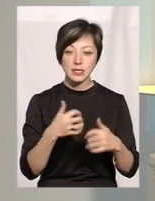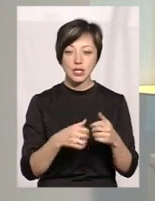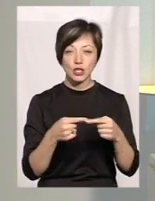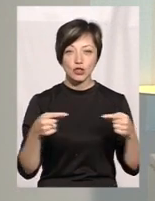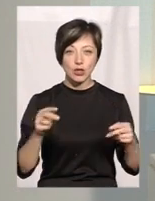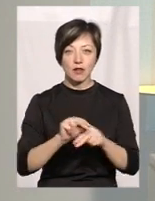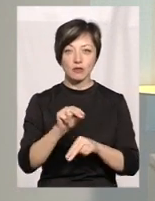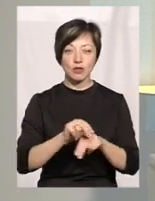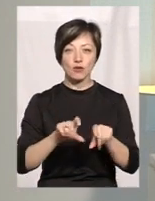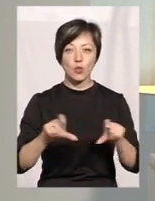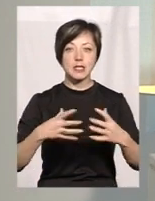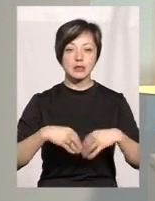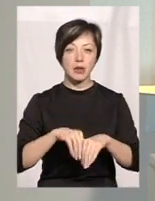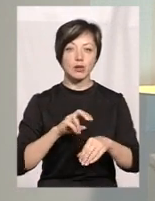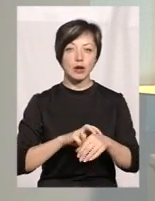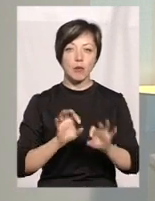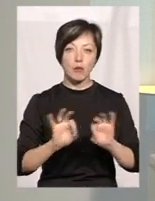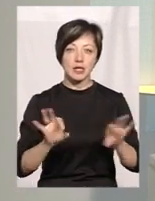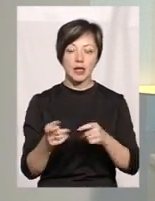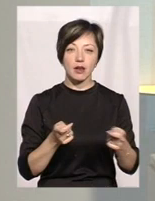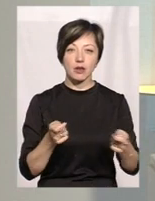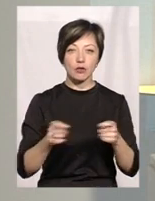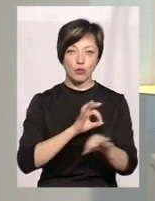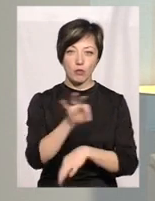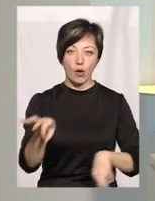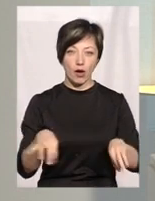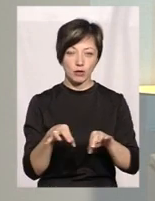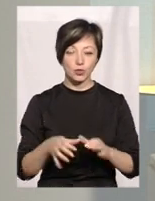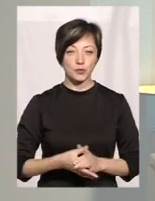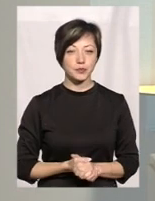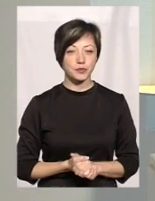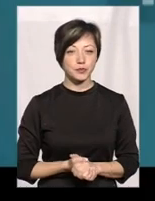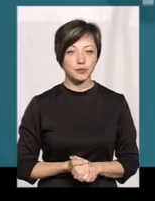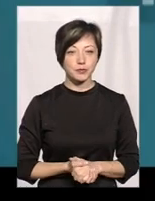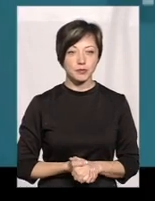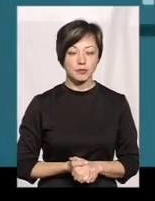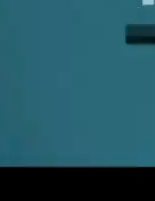іншого навчають у школі сімейного лікаря, пояснив координатор проєкту Євген Прилипко.